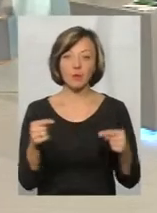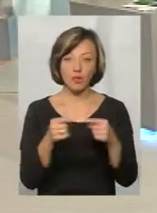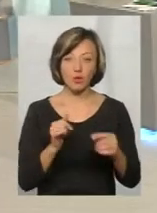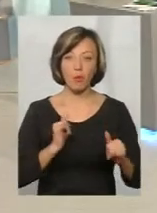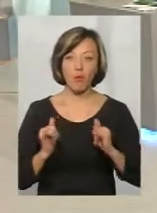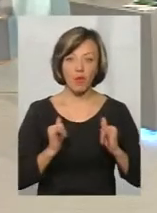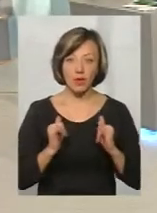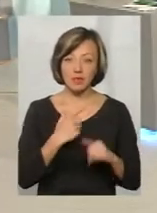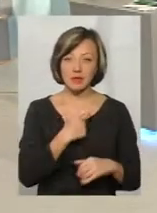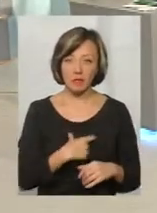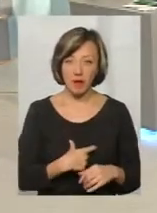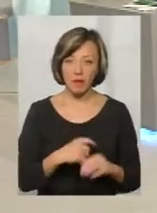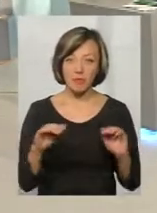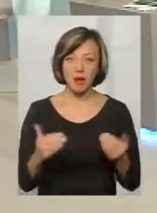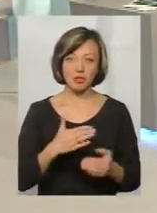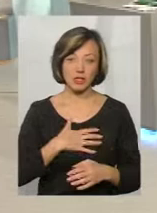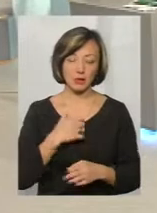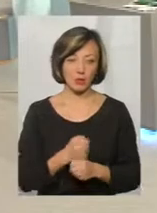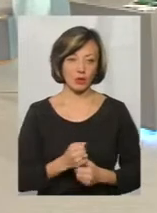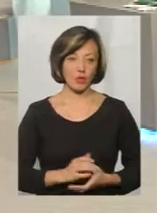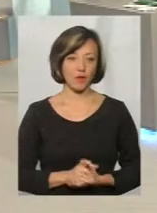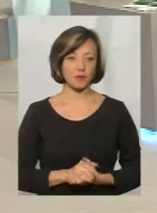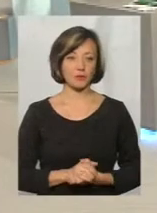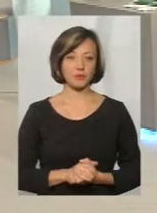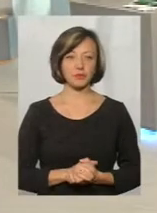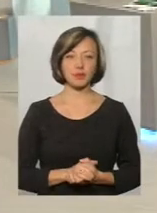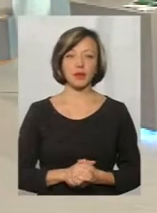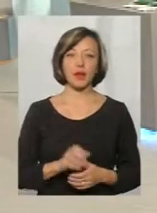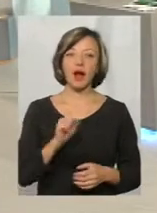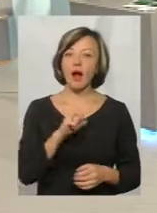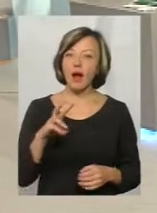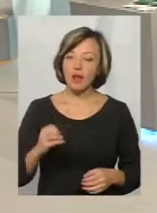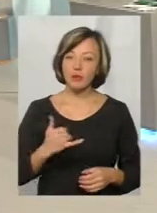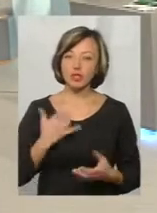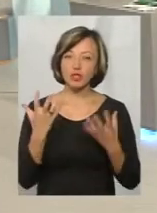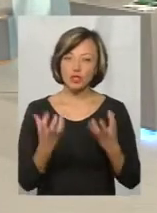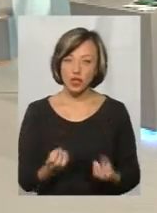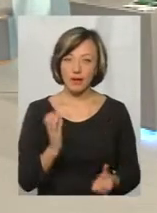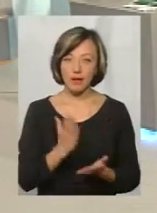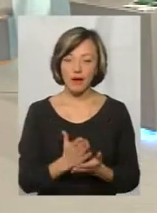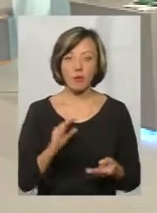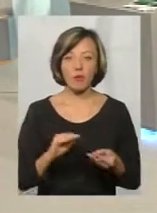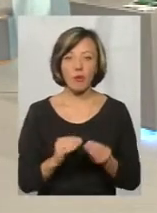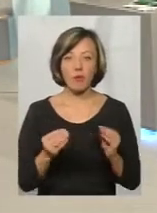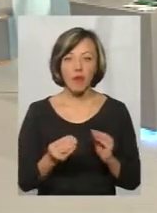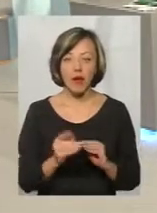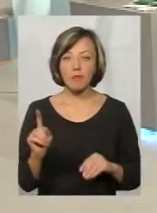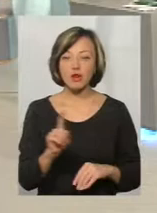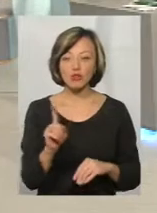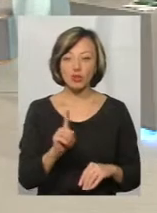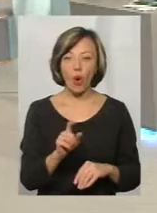менш дисципліновано. Але, з іншого боку, у нас ще є така проблема з тим, що